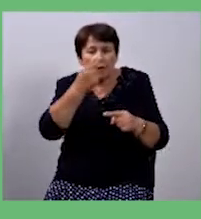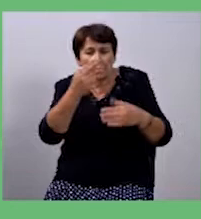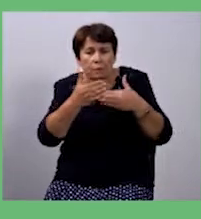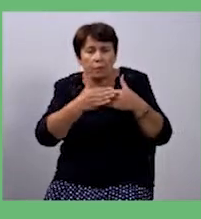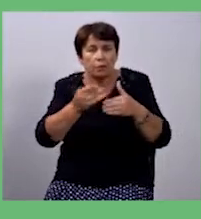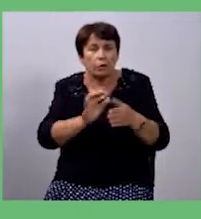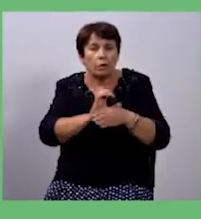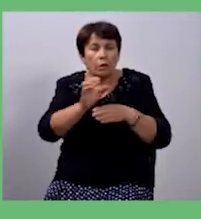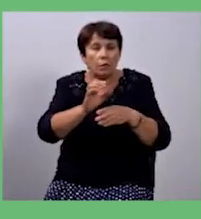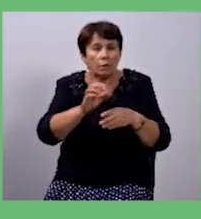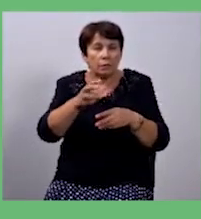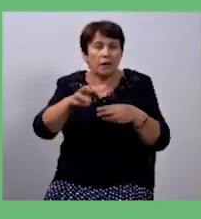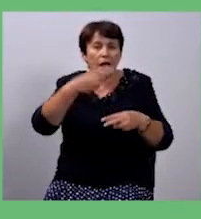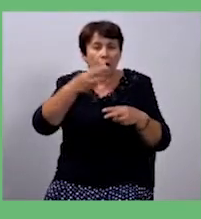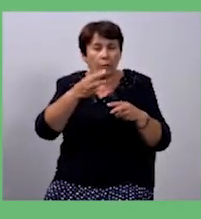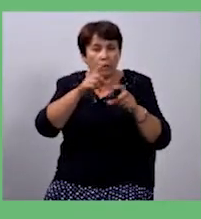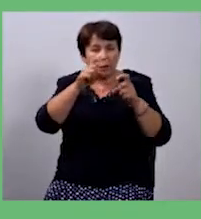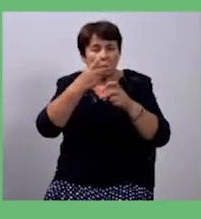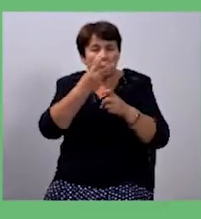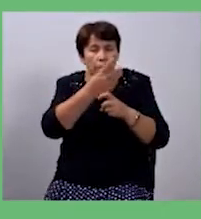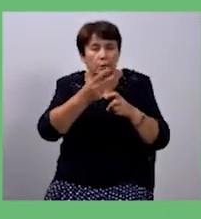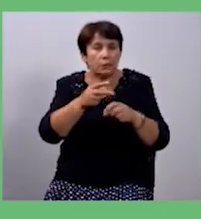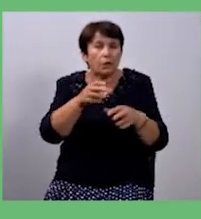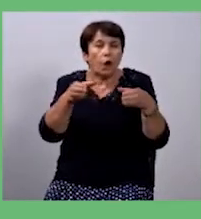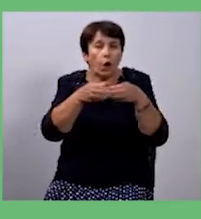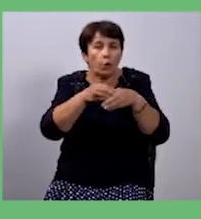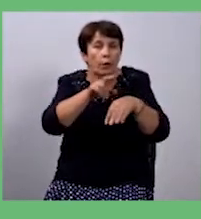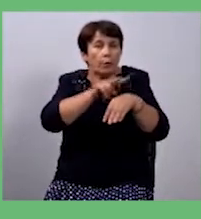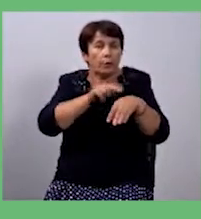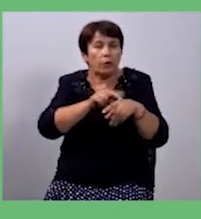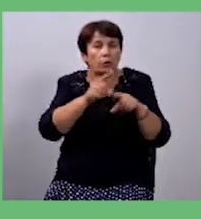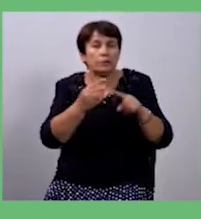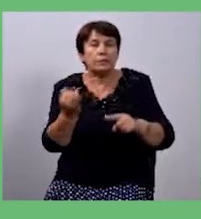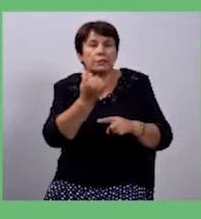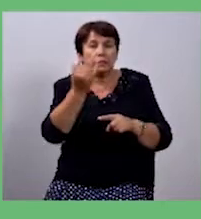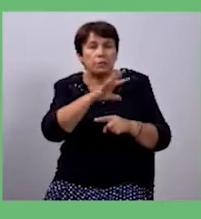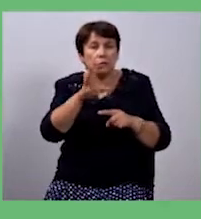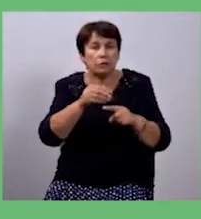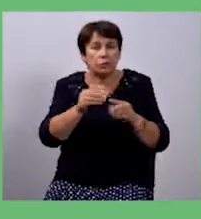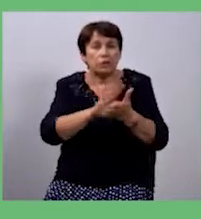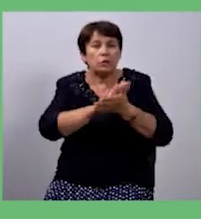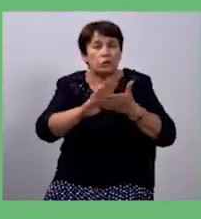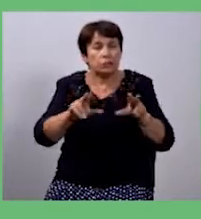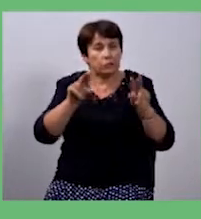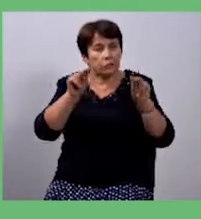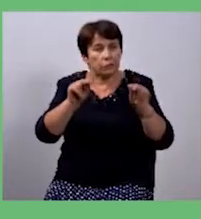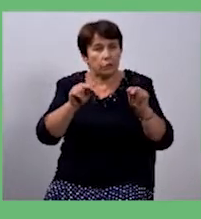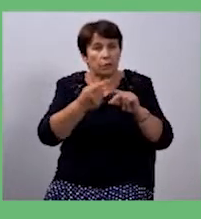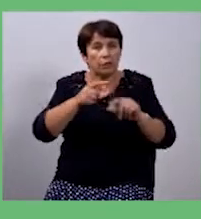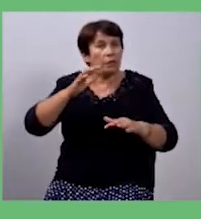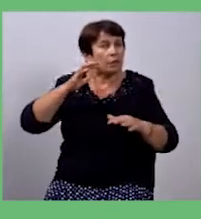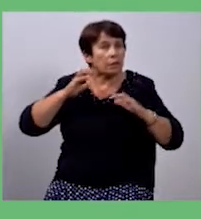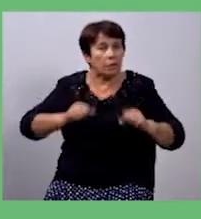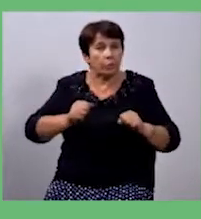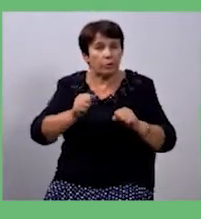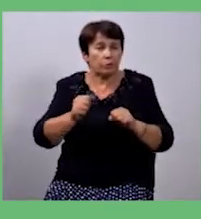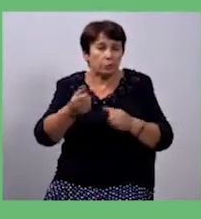надіслав відео з камери спостереження. В нас є група патрульних, які зацікавлені в тому, щоб усе було прозоро та чесно, яким набридло зловживання